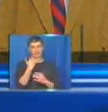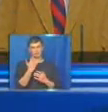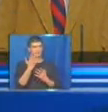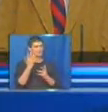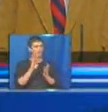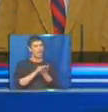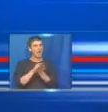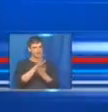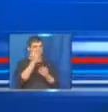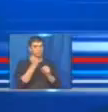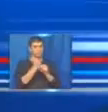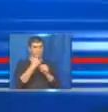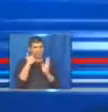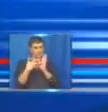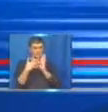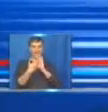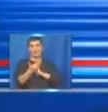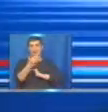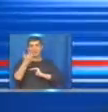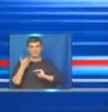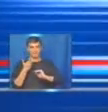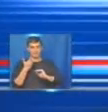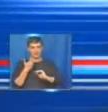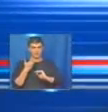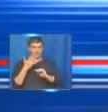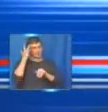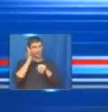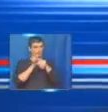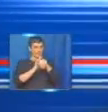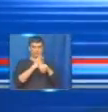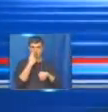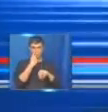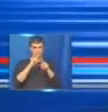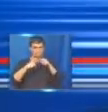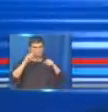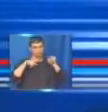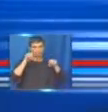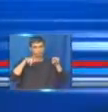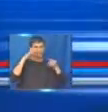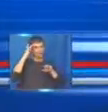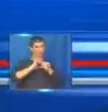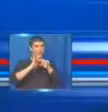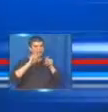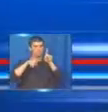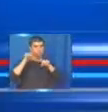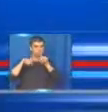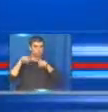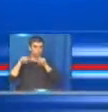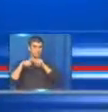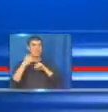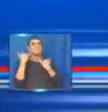עשו את הניסוי. לפני, הנה, תרחים, אתם רואים, דרגות שונות של קרחת,